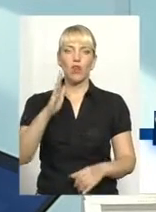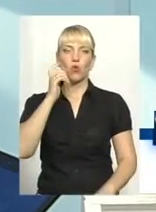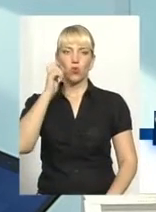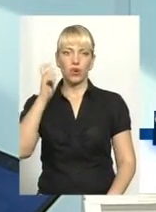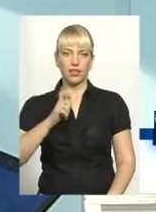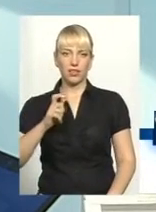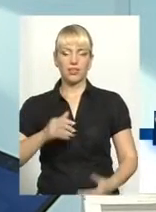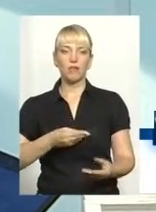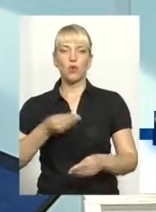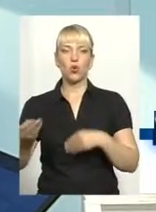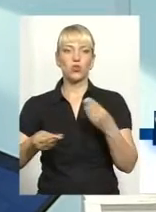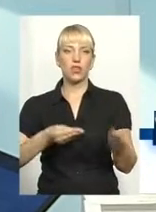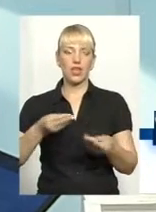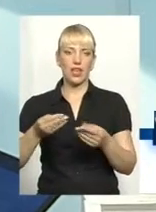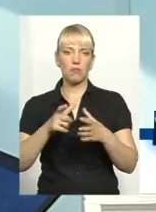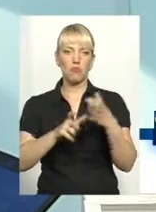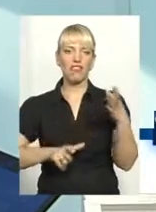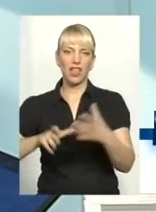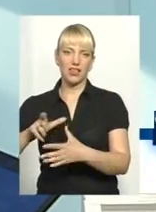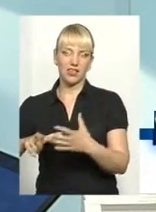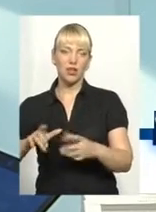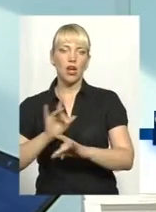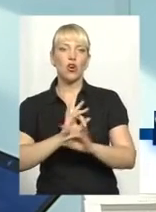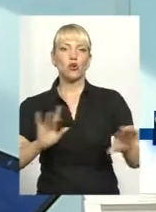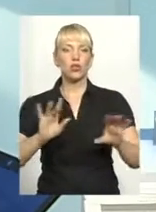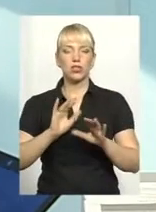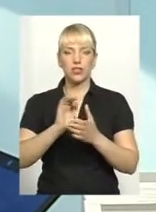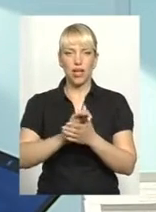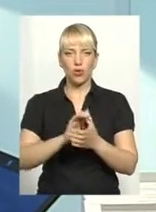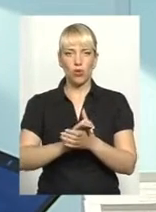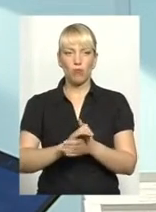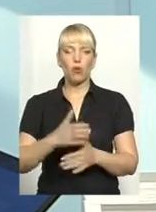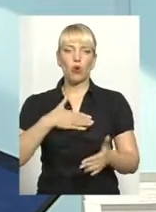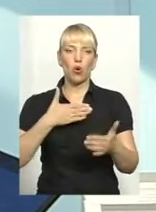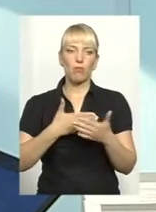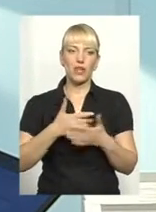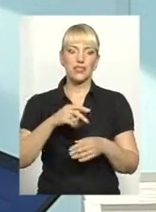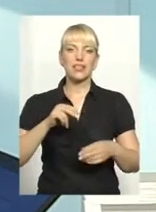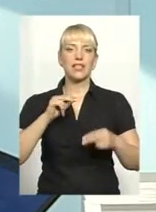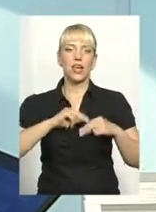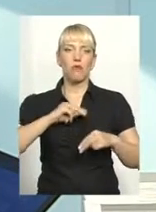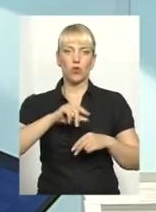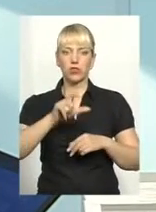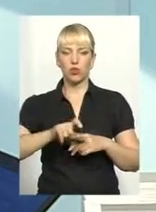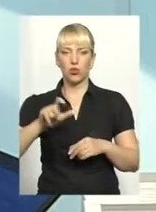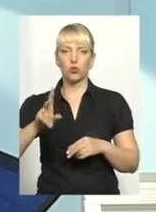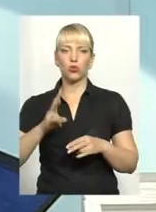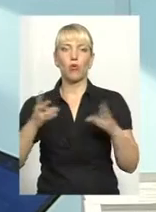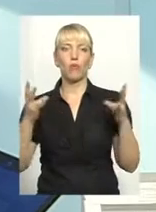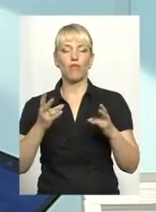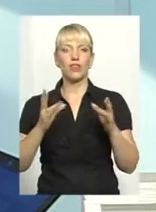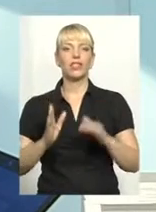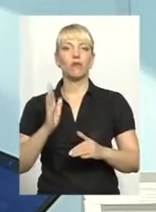роздаємо флайери, знайомимо і громадських, і посадових осіб, які вже повинні будуть